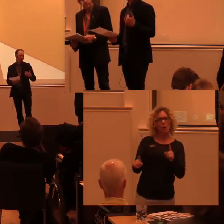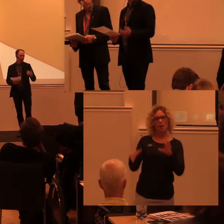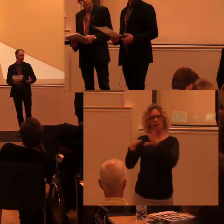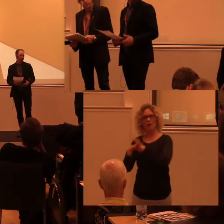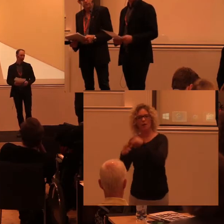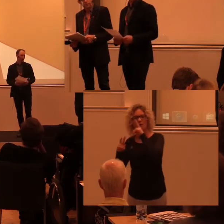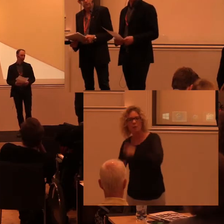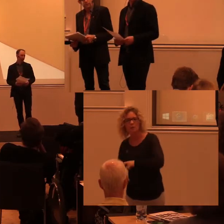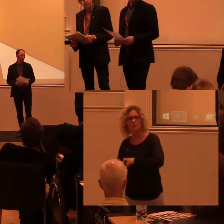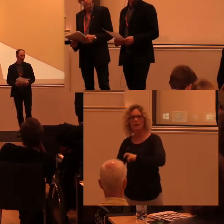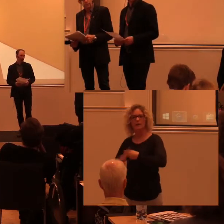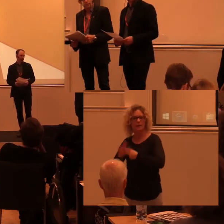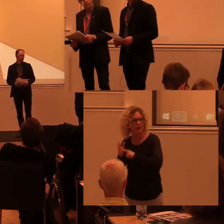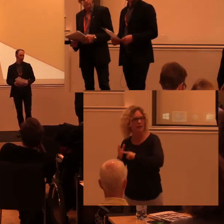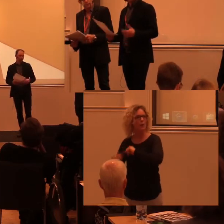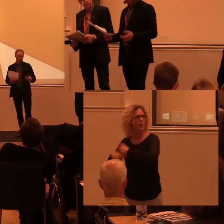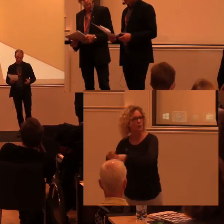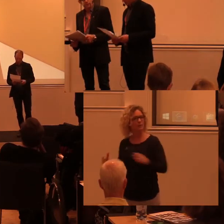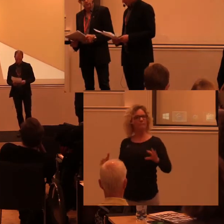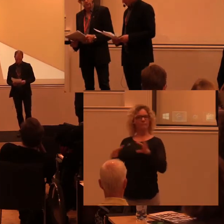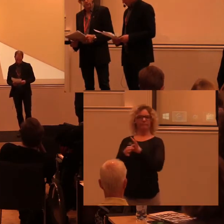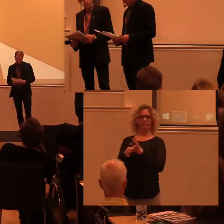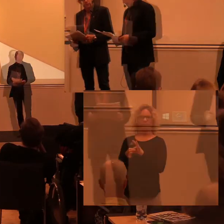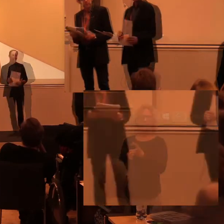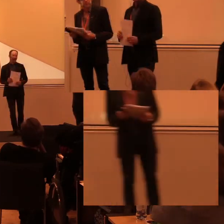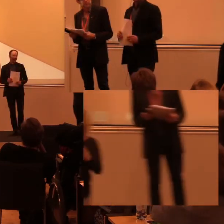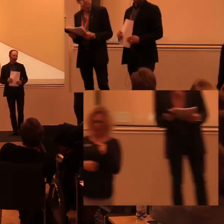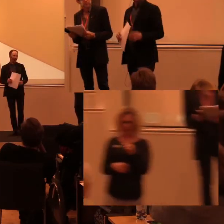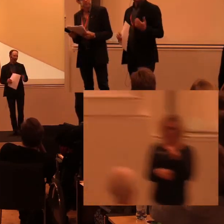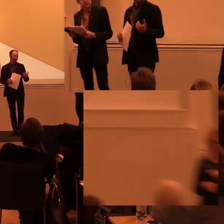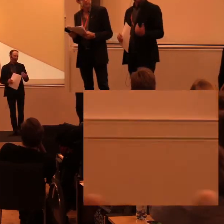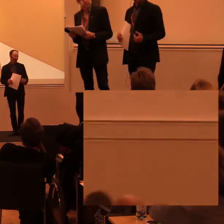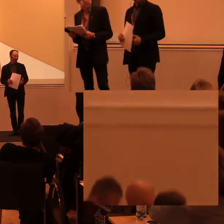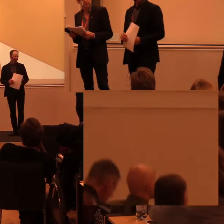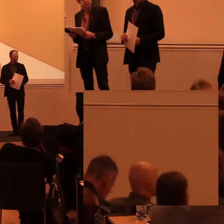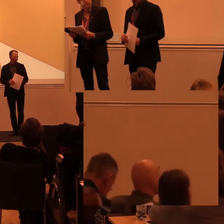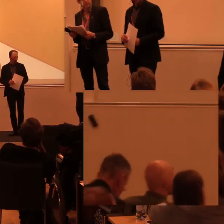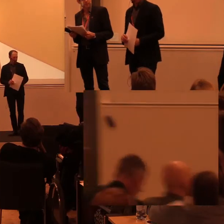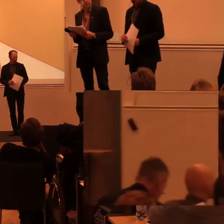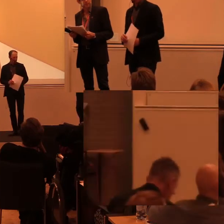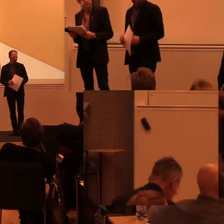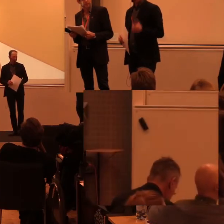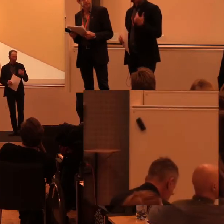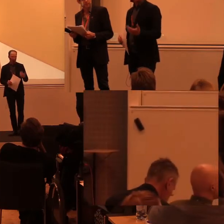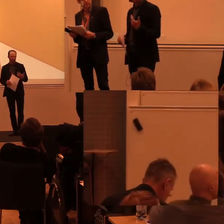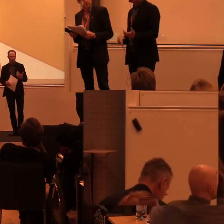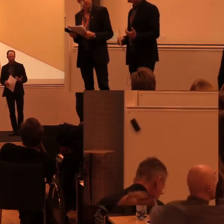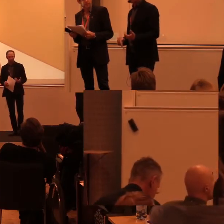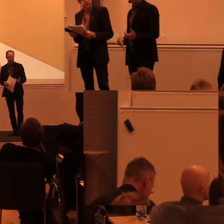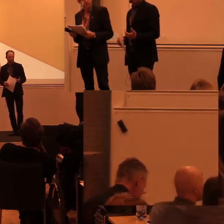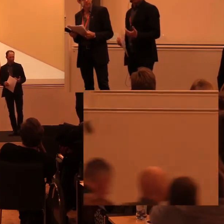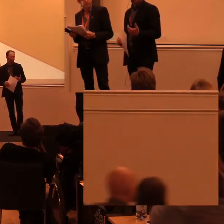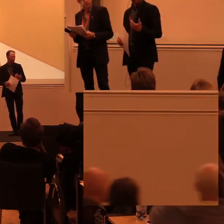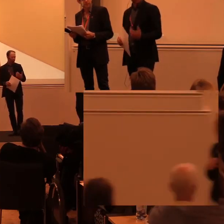Forskning, utveckling och funktionshinderspolitik. Vi har flera skäl till att vara här. Dels så vill vi såklart